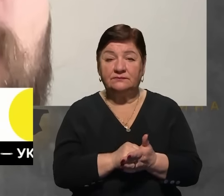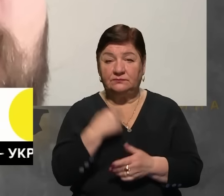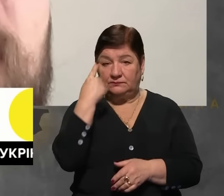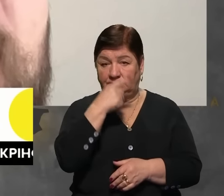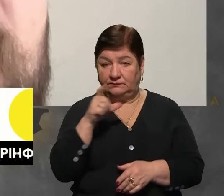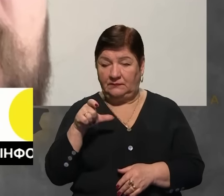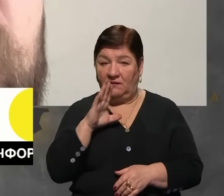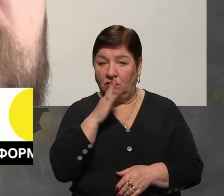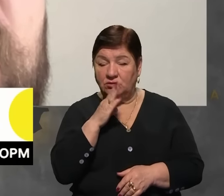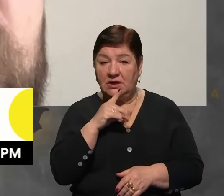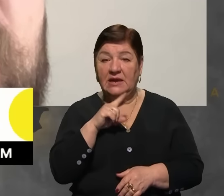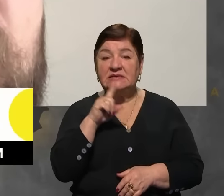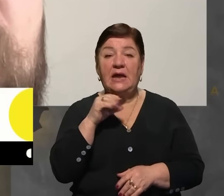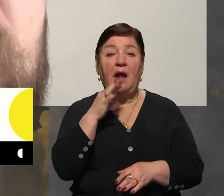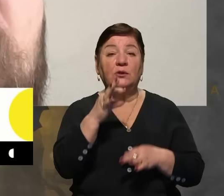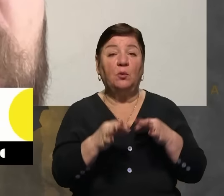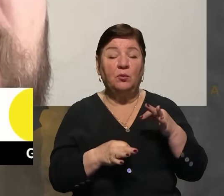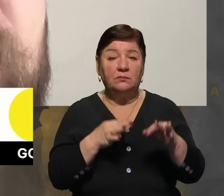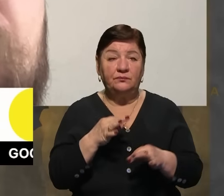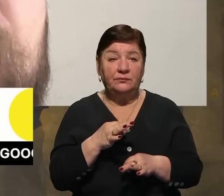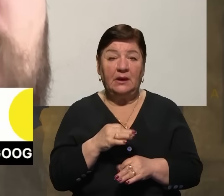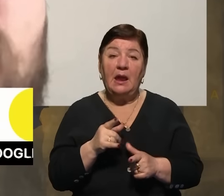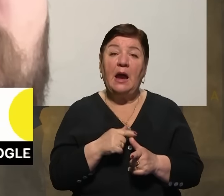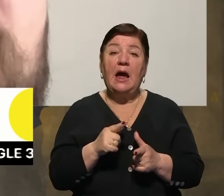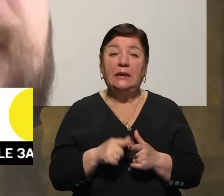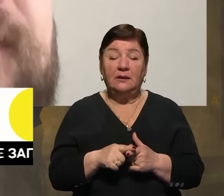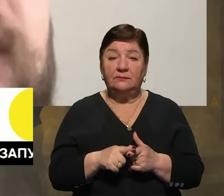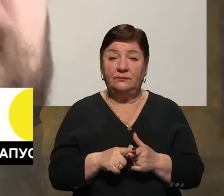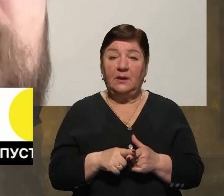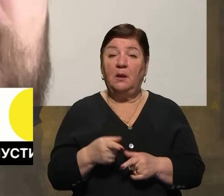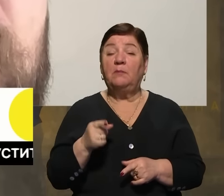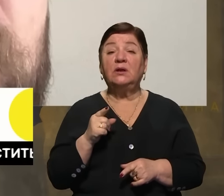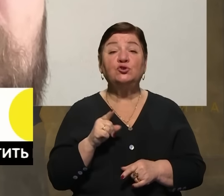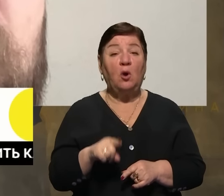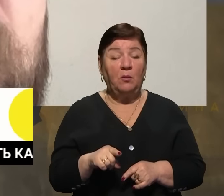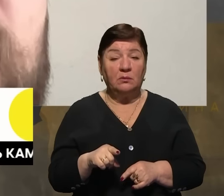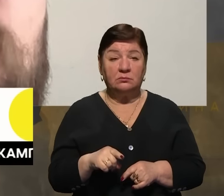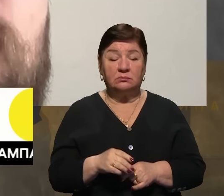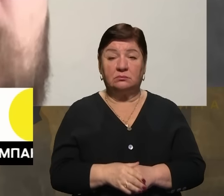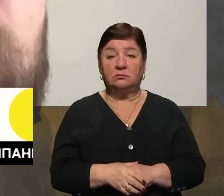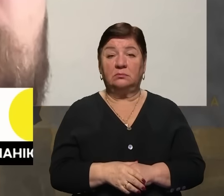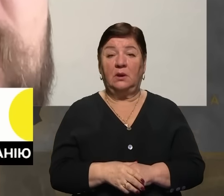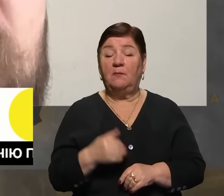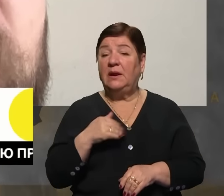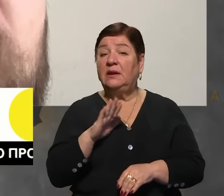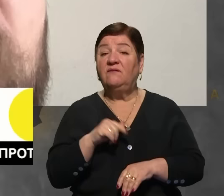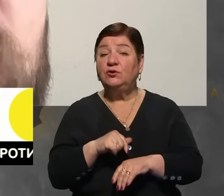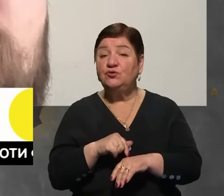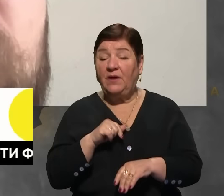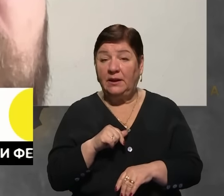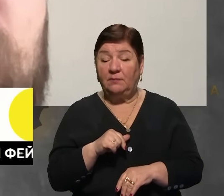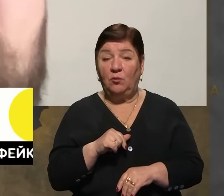ворожого за добу. Але при цьому ми не відчуваємо це,